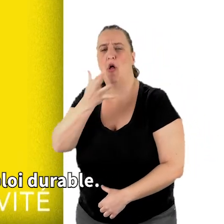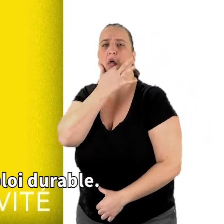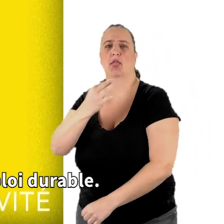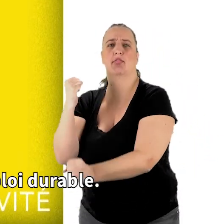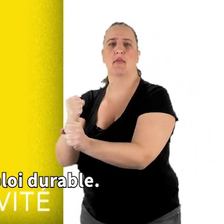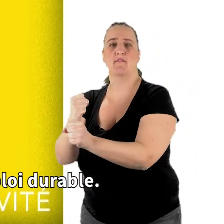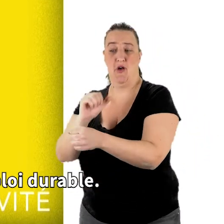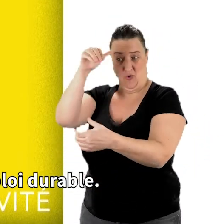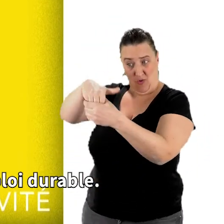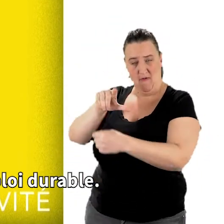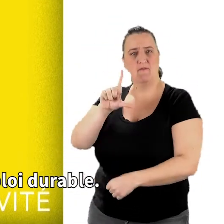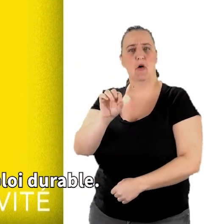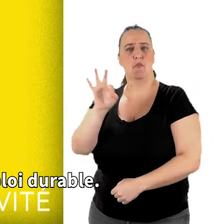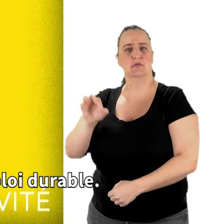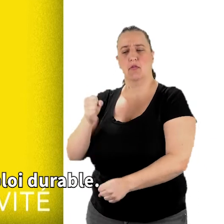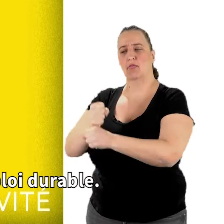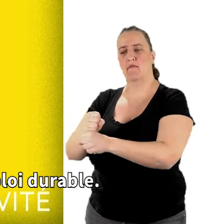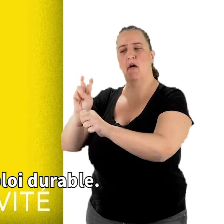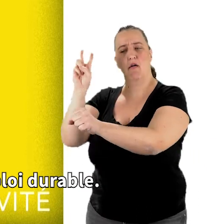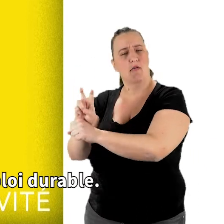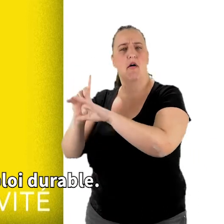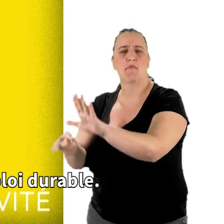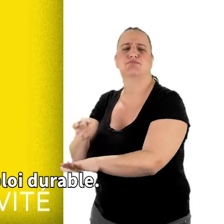repérées, dont 20% en emploi durable.